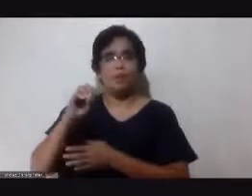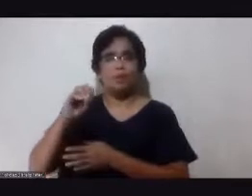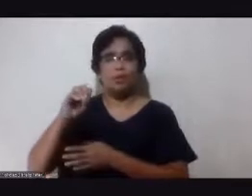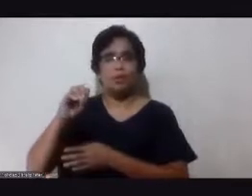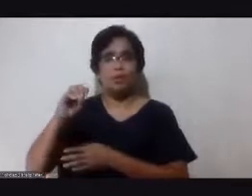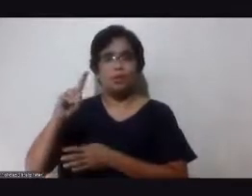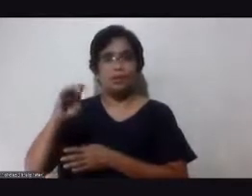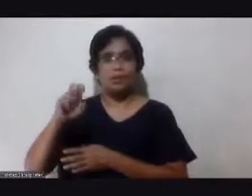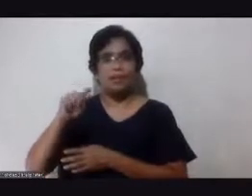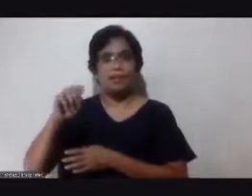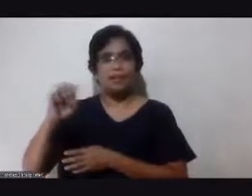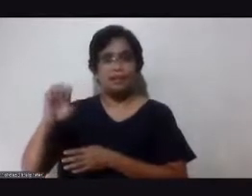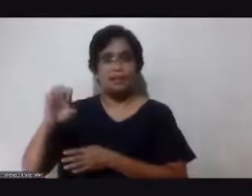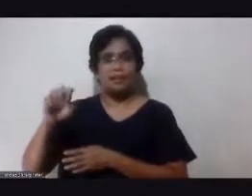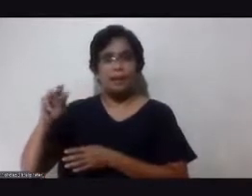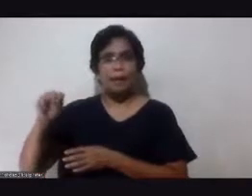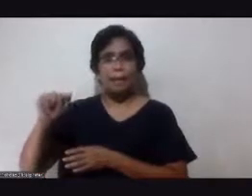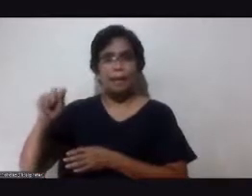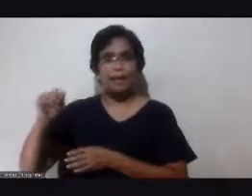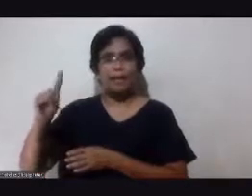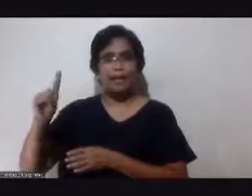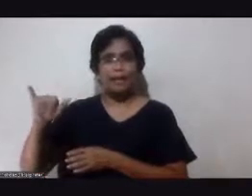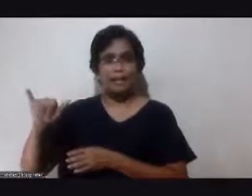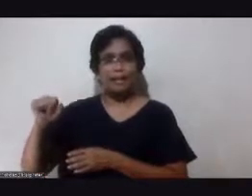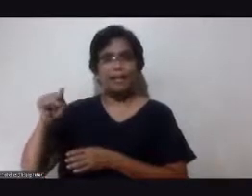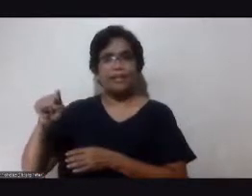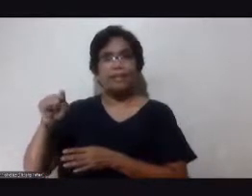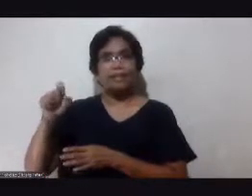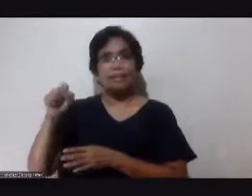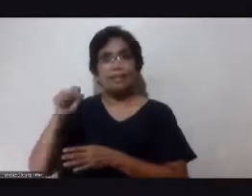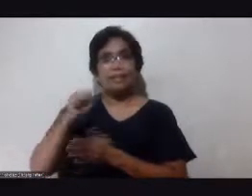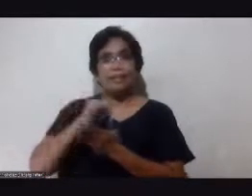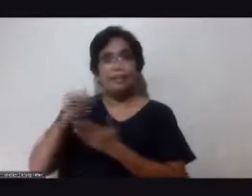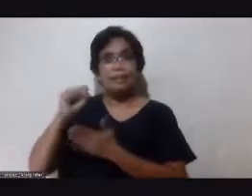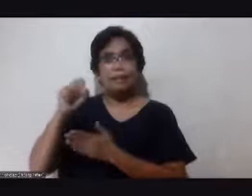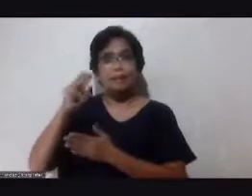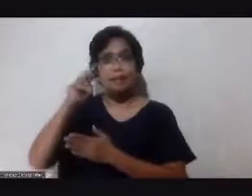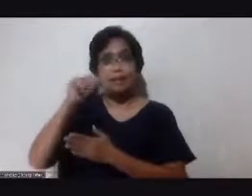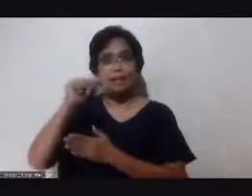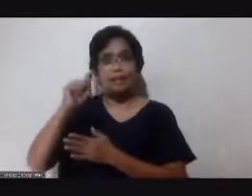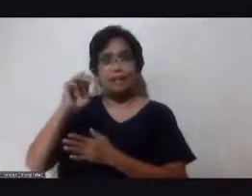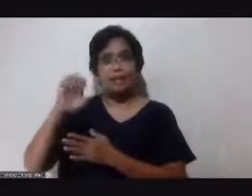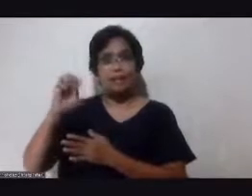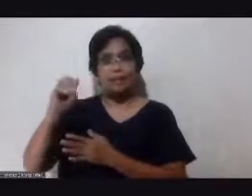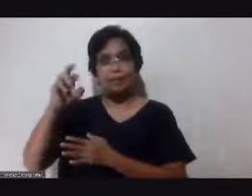Audit ng Audit Monday ng San Mateo Rizal ah present po siya daw